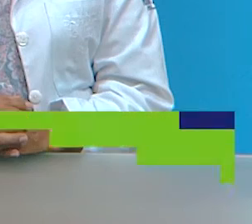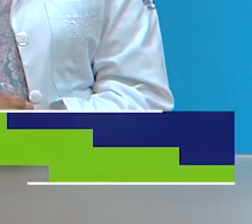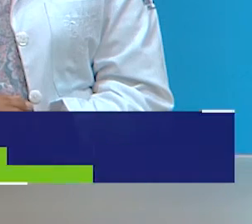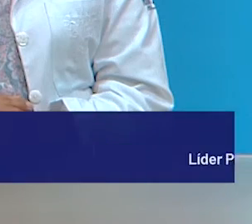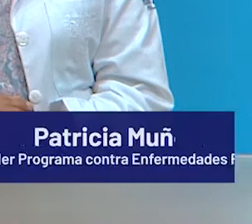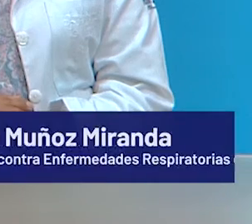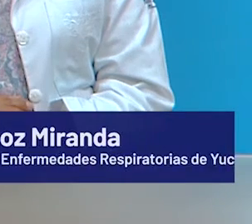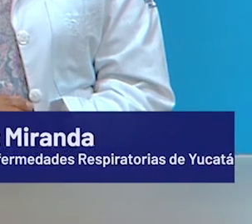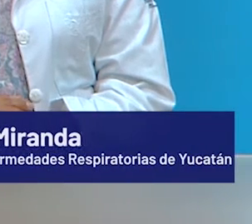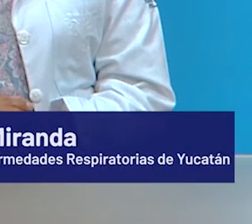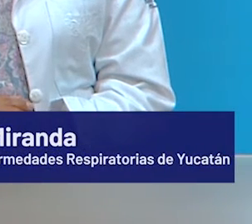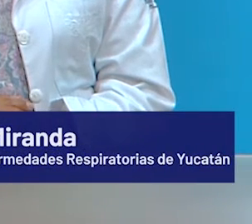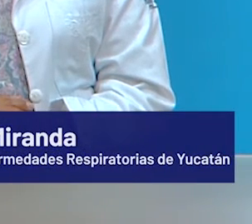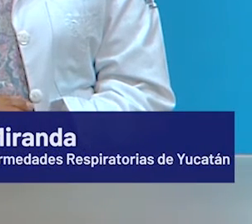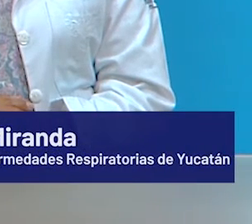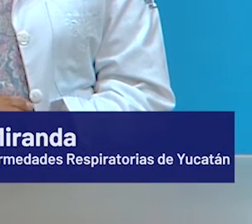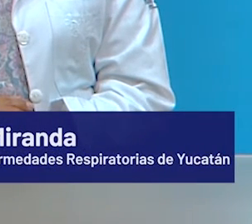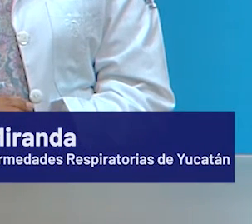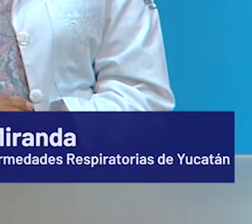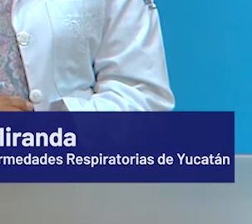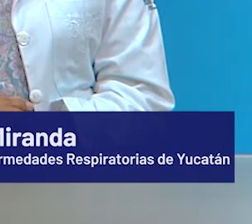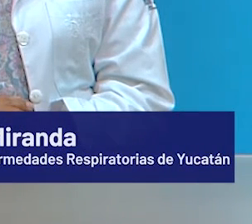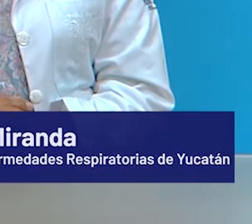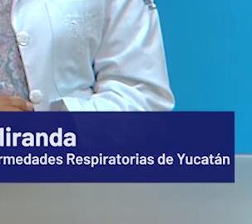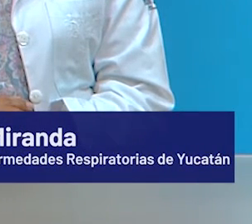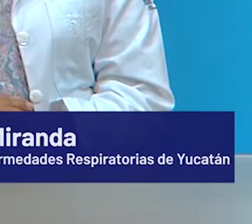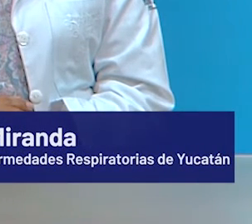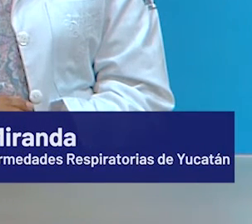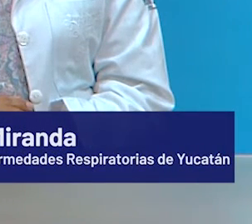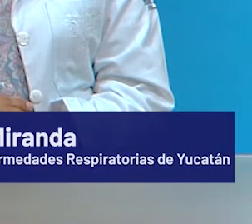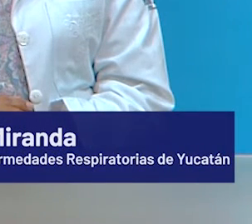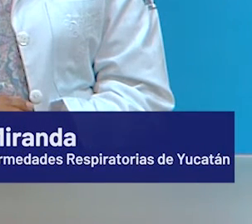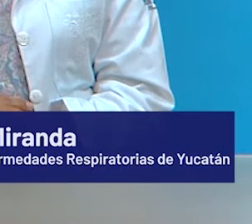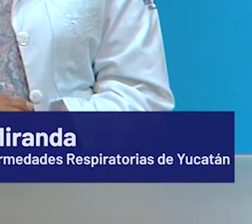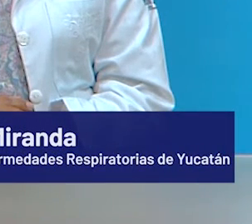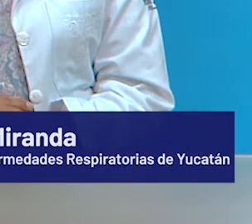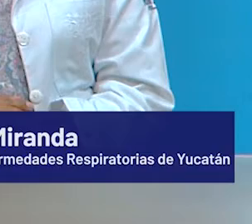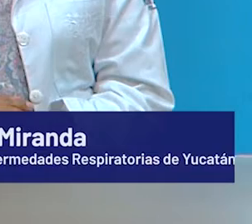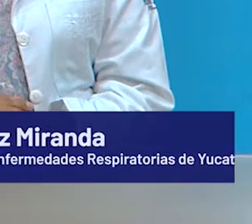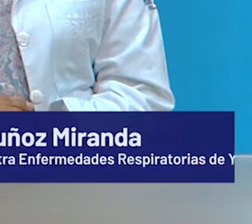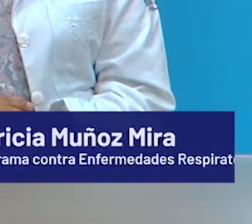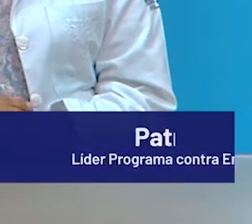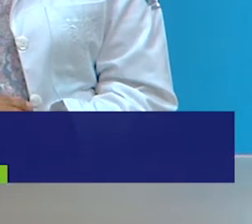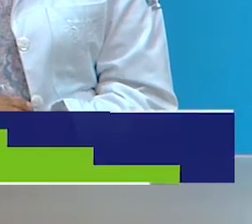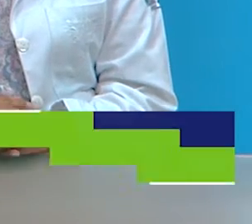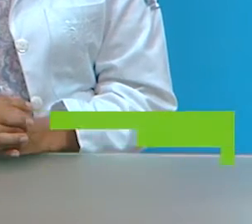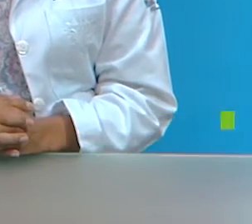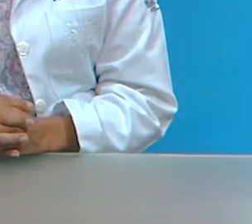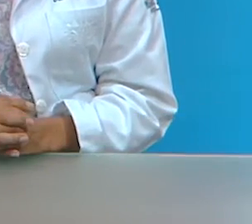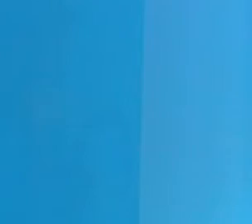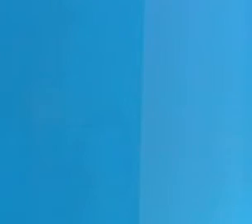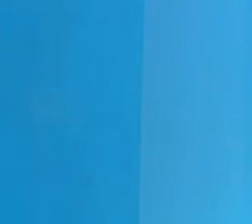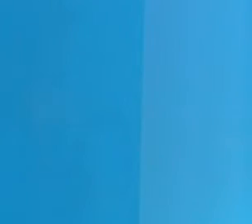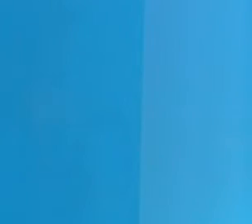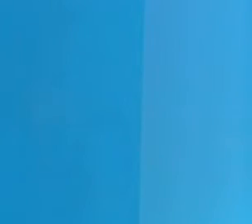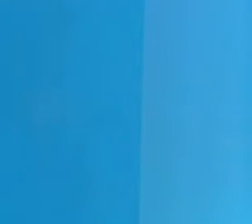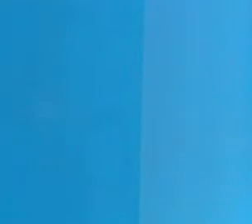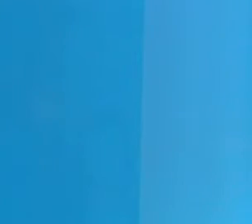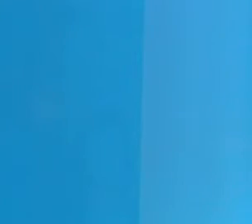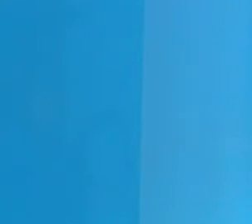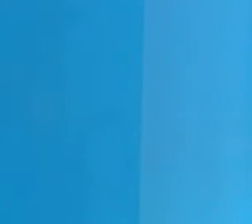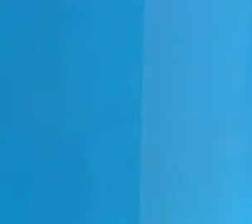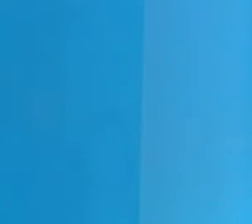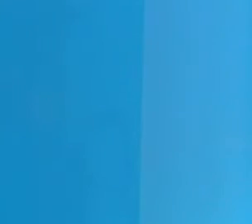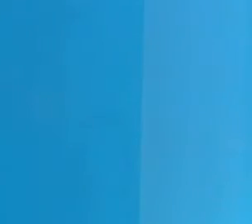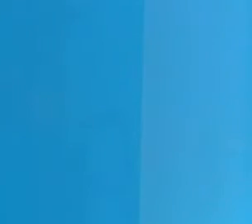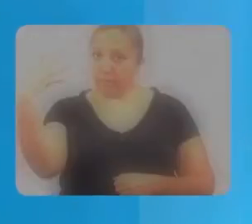El semaforo vaya, chacan canyandil, ti ya nong, ichilujás jatzil ola uno, uchajol tal meyajil. Tialu beital, uka ge kapta le kuchilok